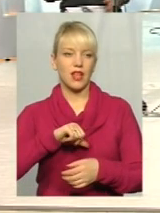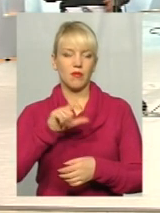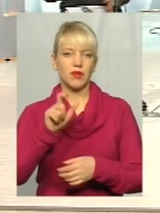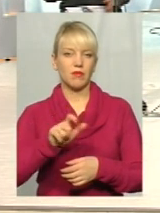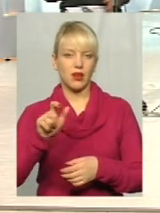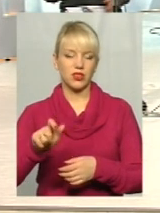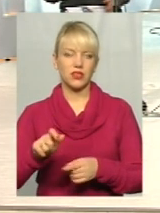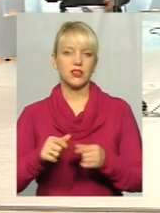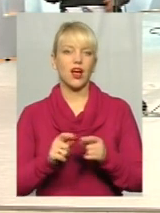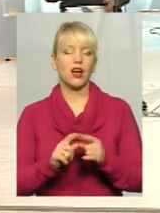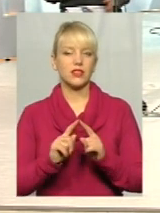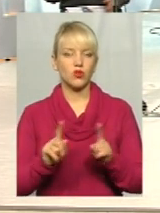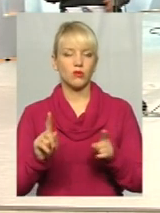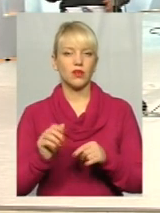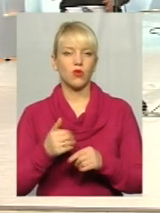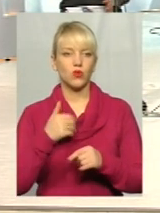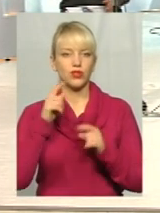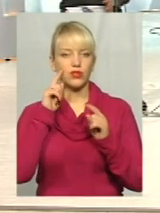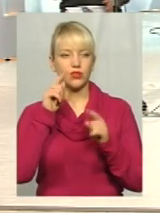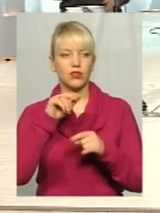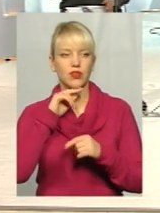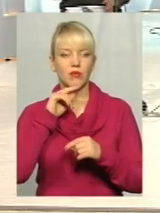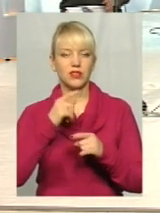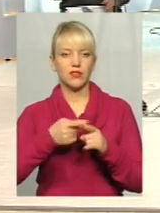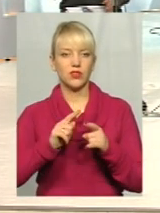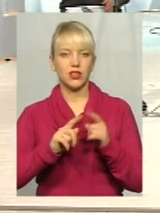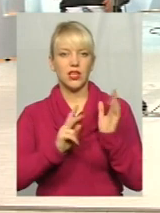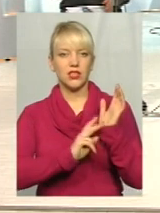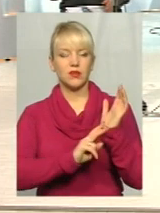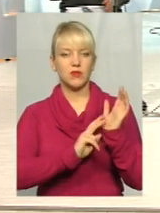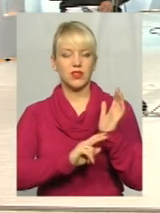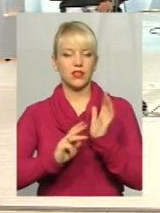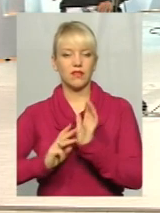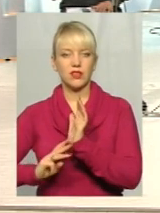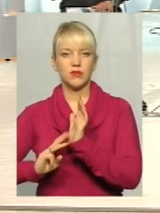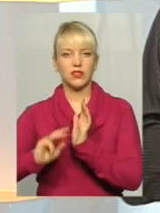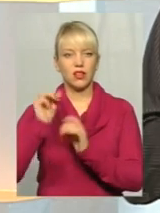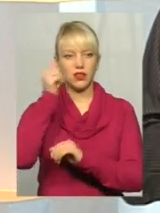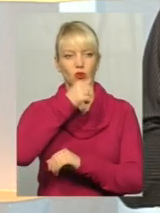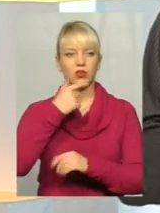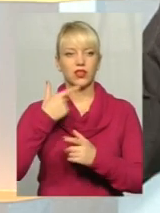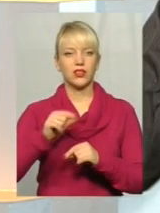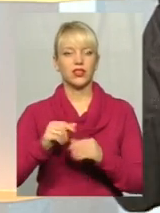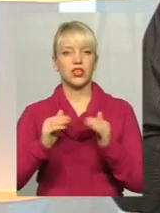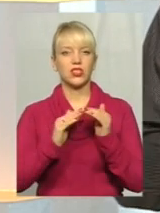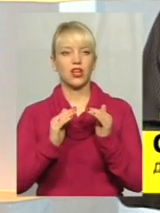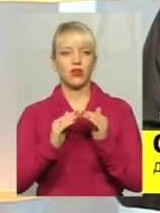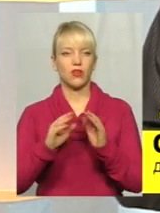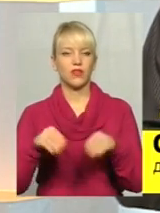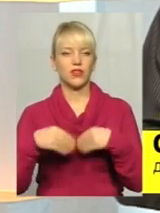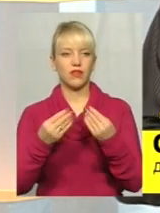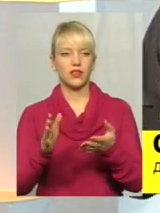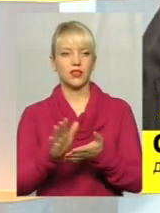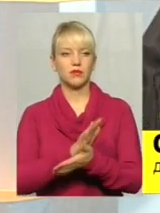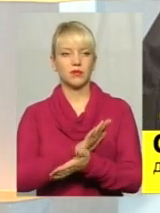Особенно хочеться уделити увагу, що це 70-80-і годи, де житло давалося безплатно.